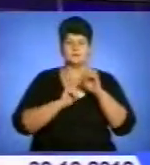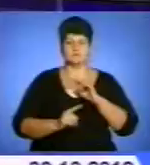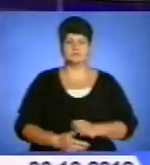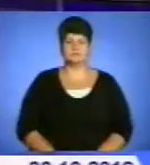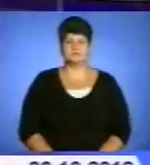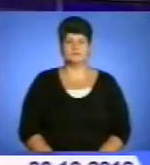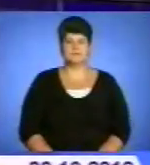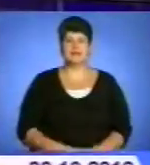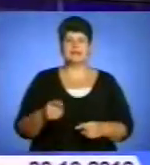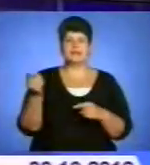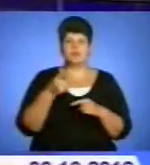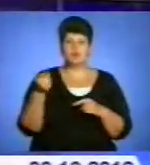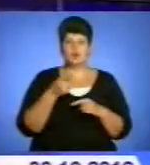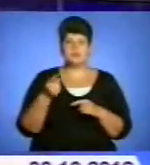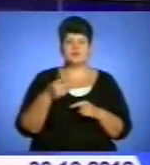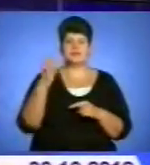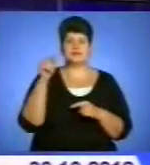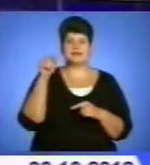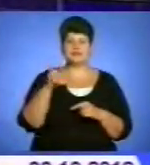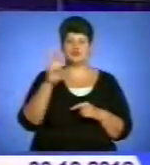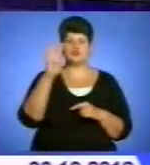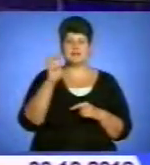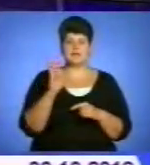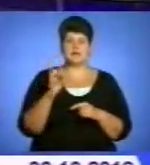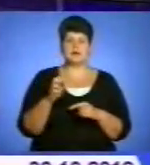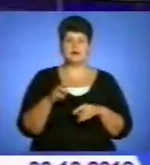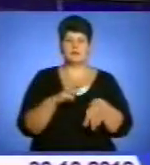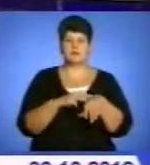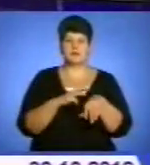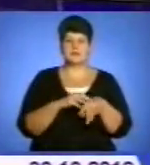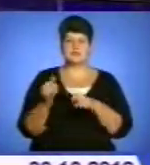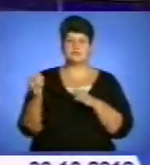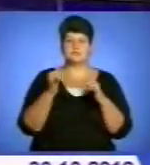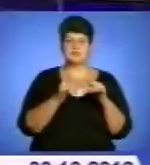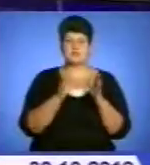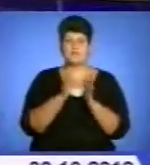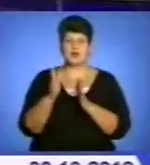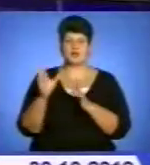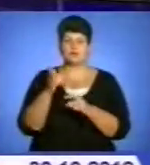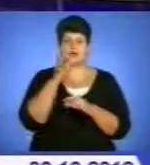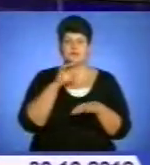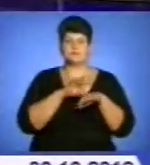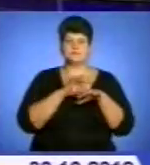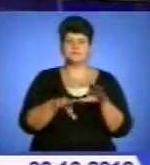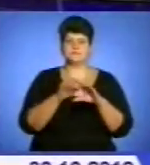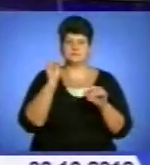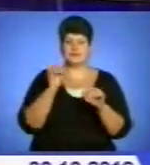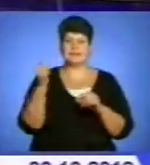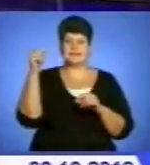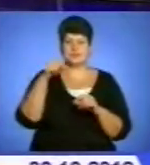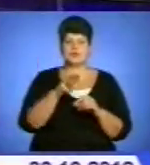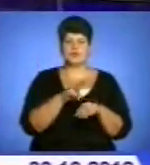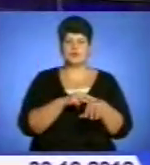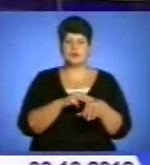На Тернопільщині понад 1400 правоохоронців зависпечували порядок під час виборів. Майже тисяча міліціонерів працювали за